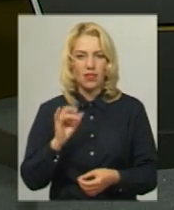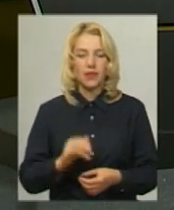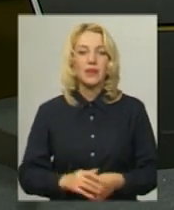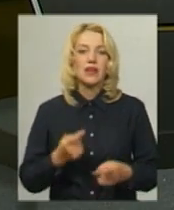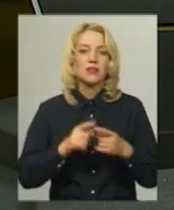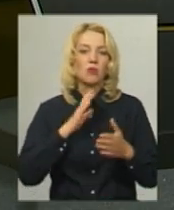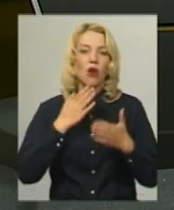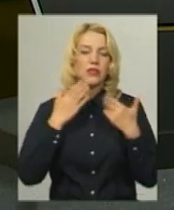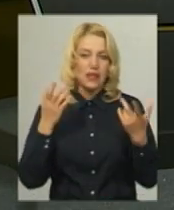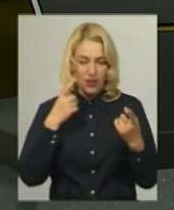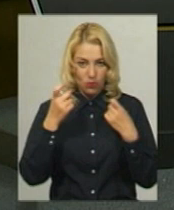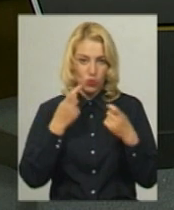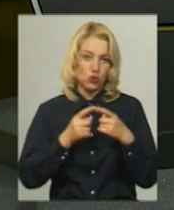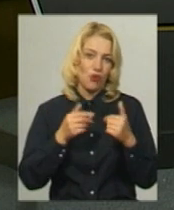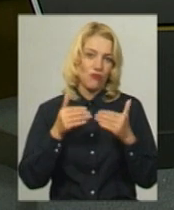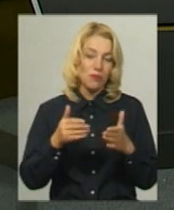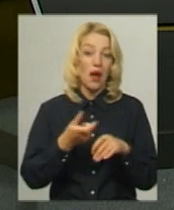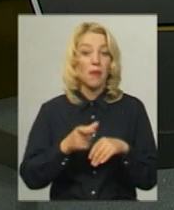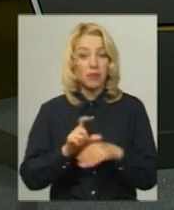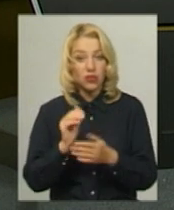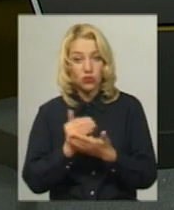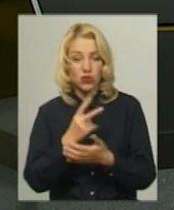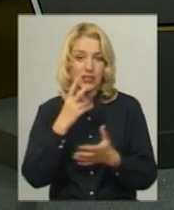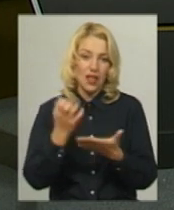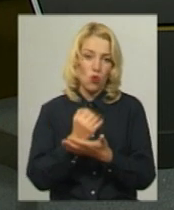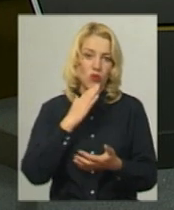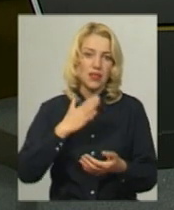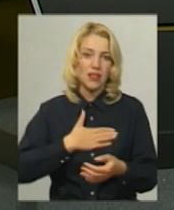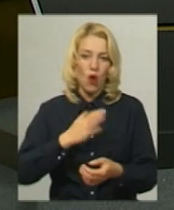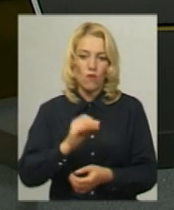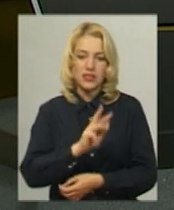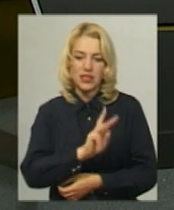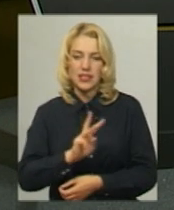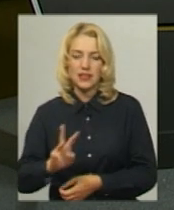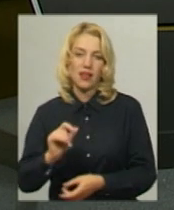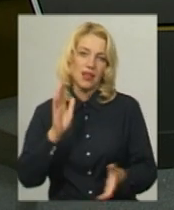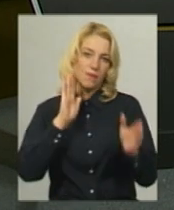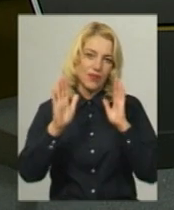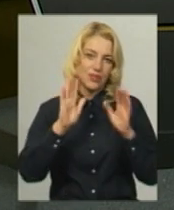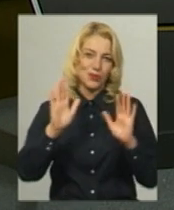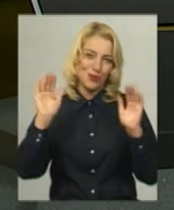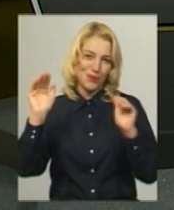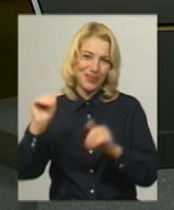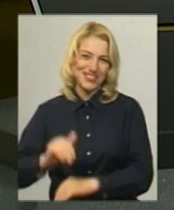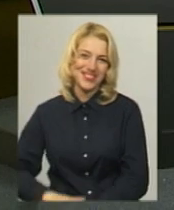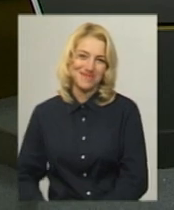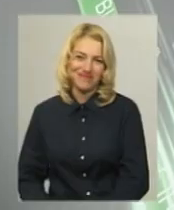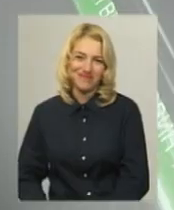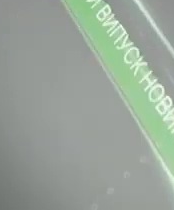Це була остання інформація цього випуску. Більше новин знаходьте на нашому офіційному сайті та сторінці у Фейсбук. На все добре.